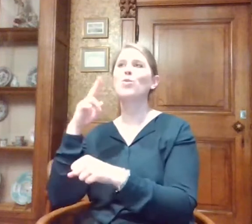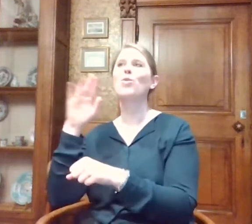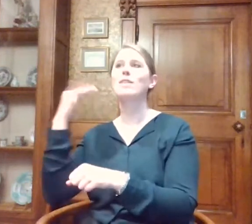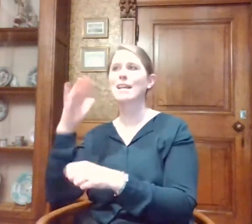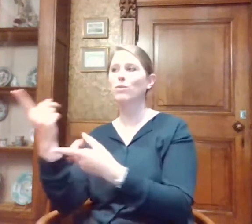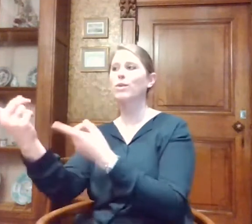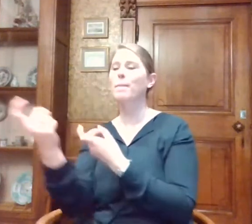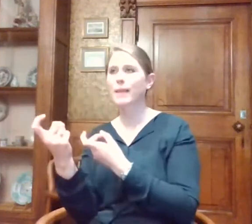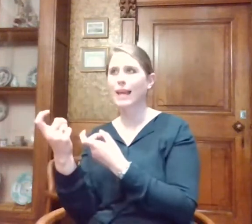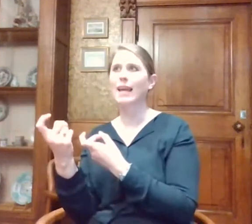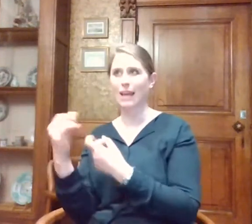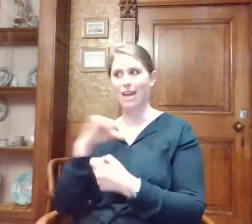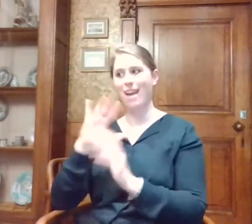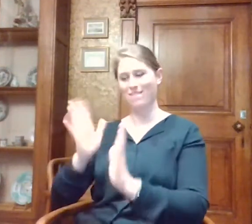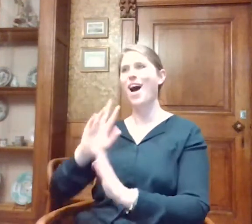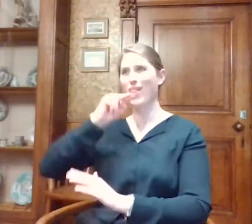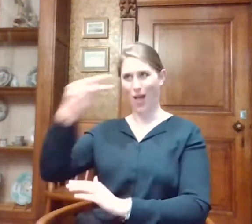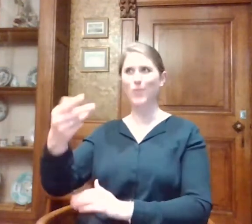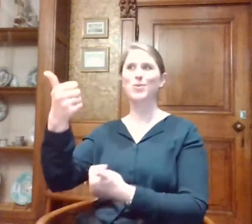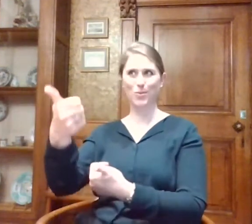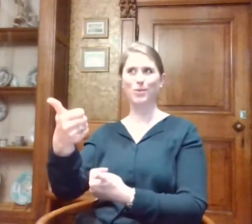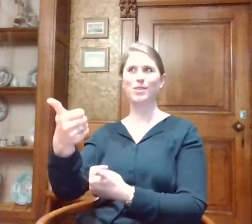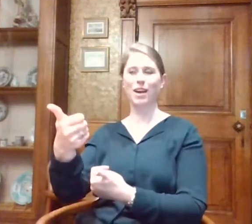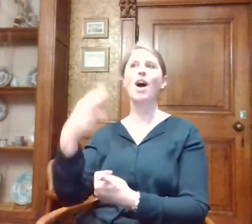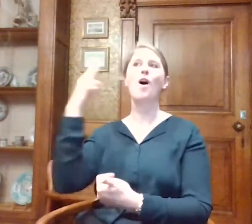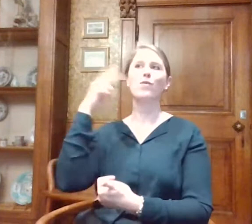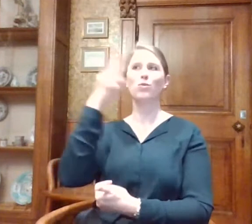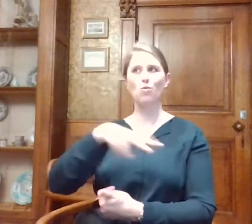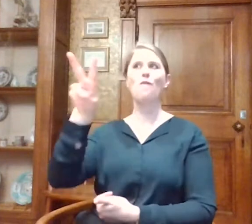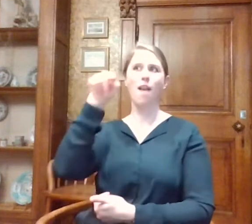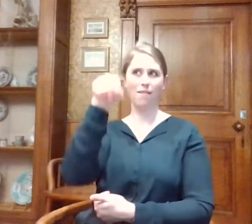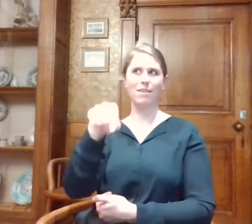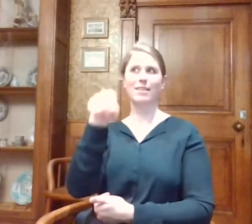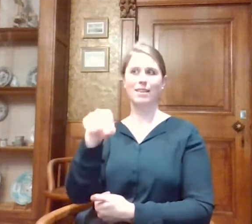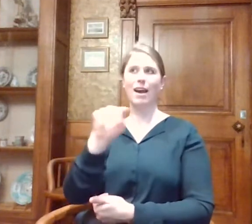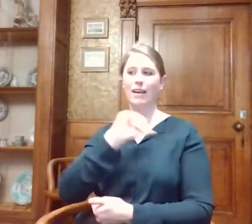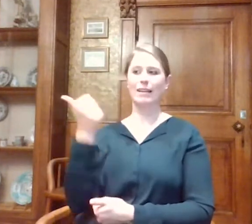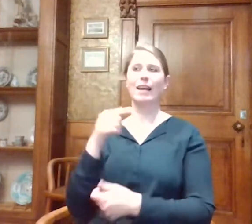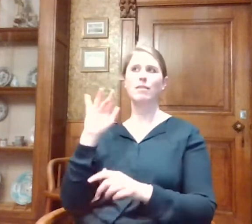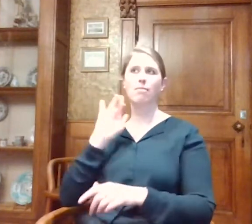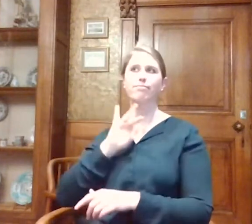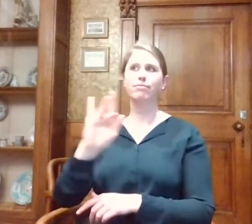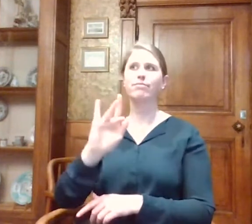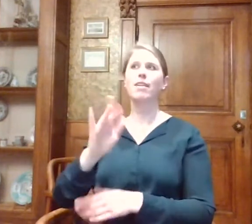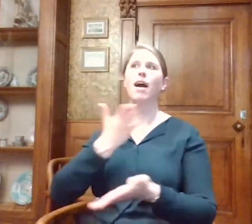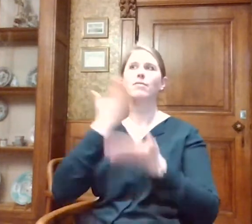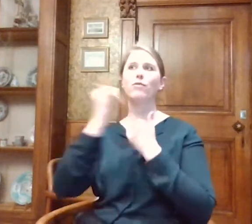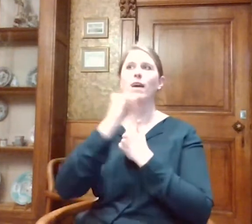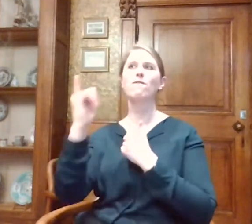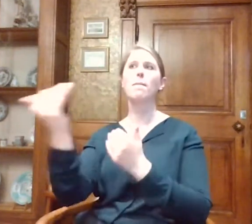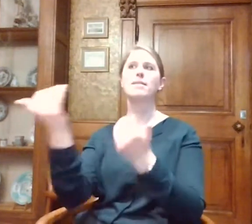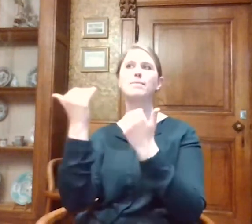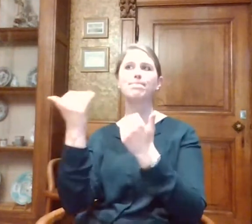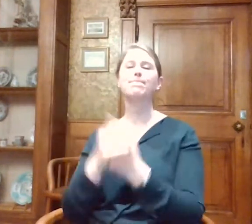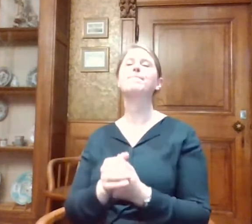betrekken en dan eigenlijk hebben we hier het antwoord al gekregen dat dat toch wel door Vlaanderen is, waar iedereen naartoe moet gaan voor alle informatie.